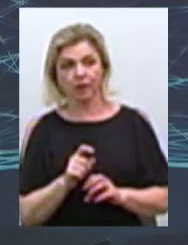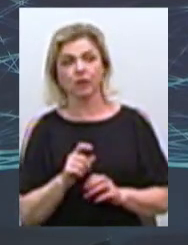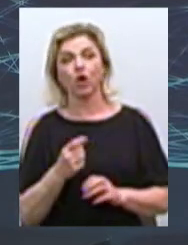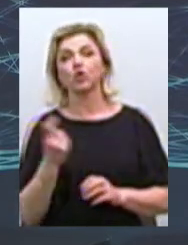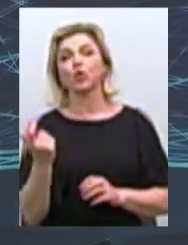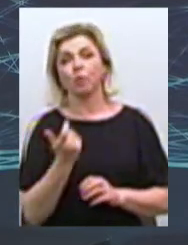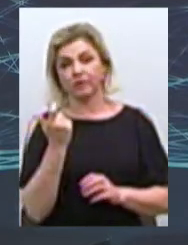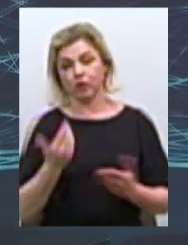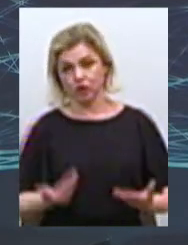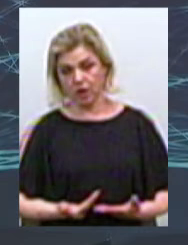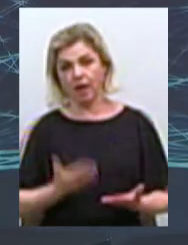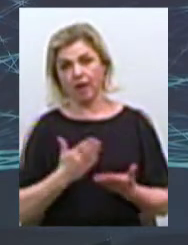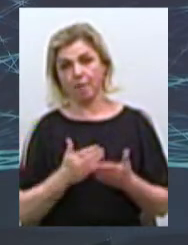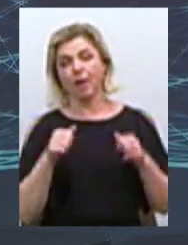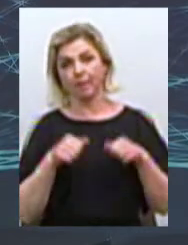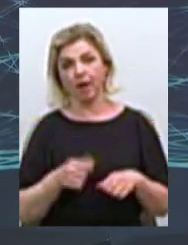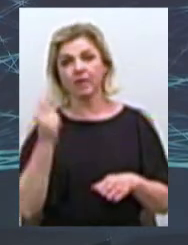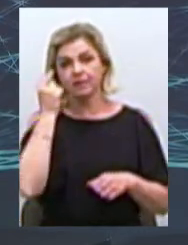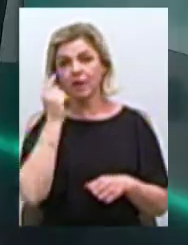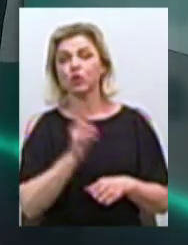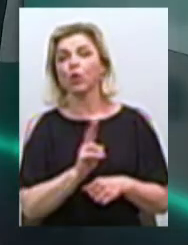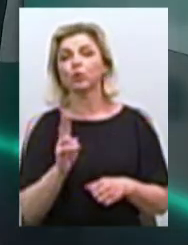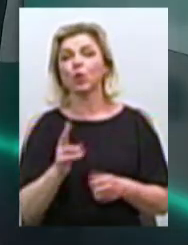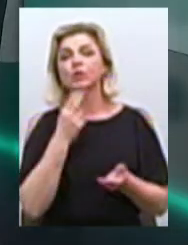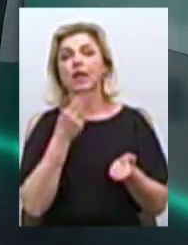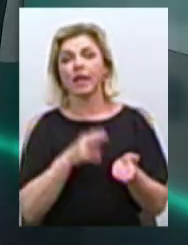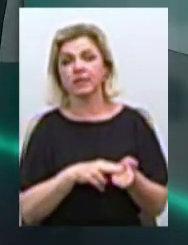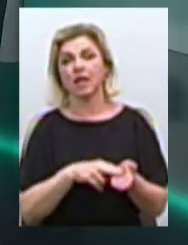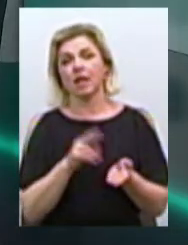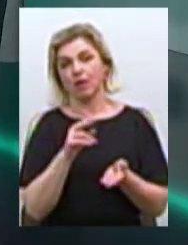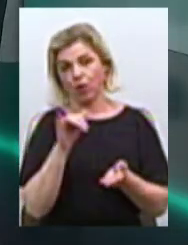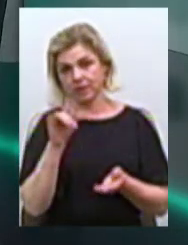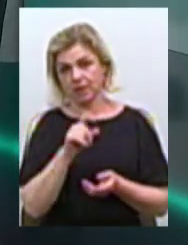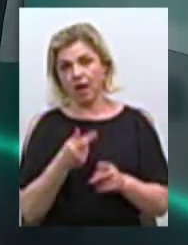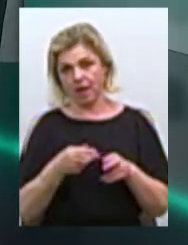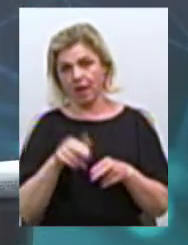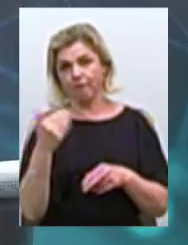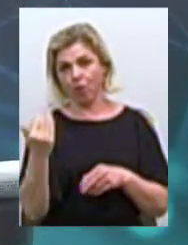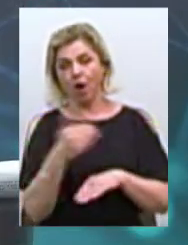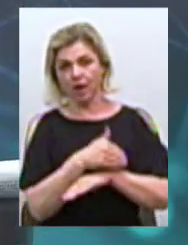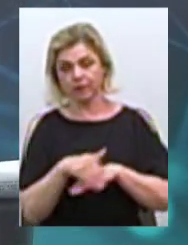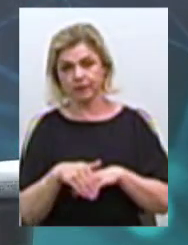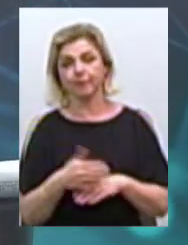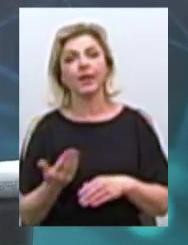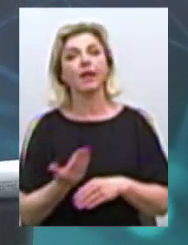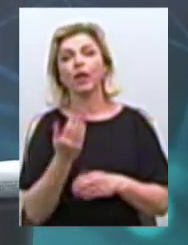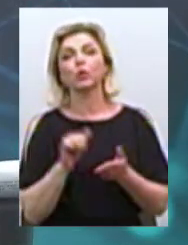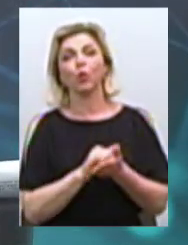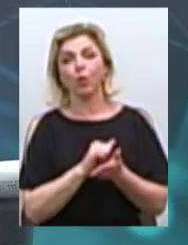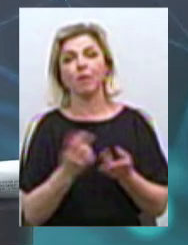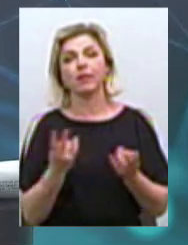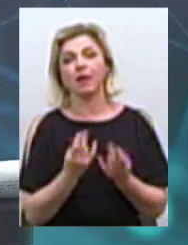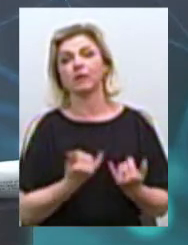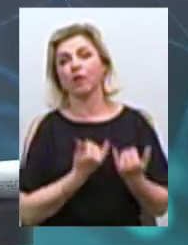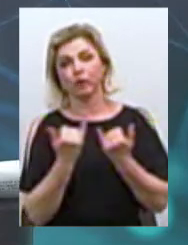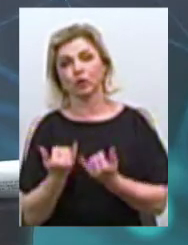собственник жилья має право знати, хто зарегистрован за його адресом. А які документи необхідно надати, щоб